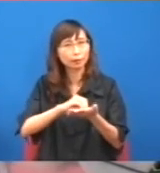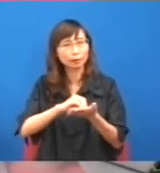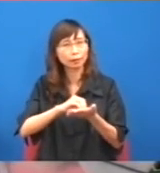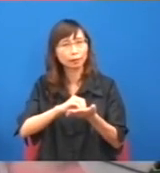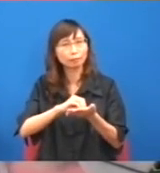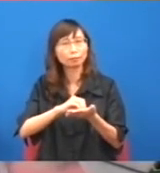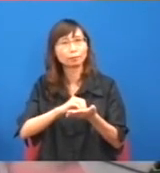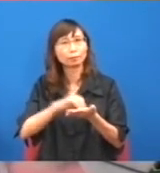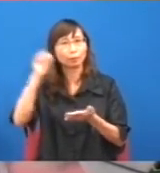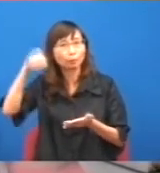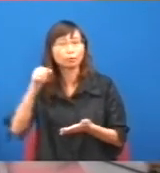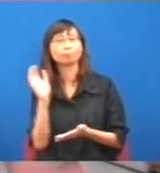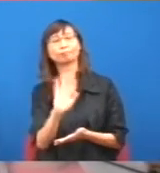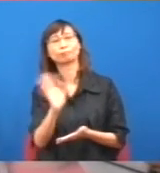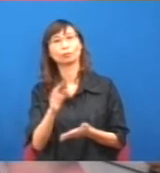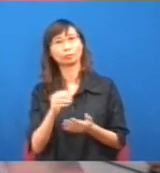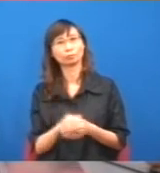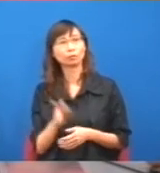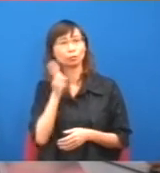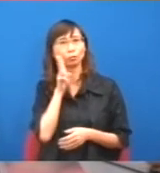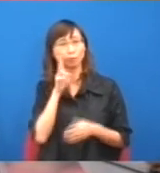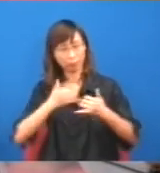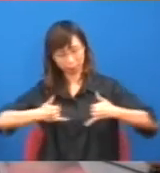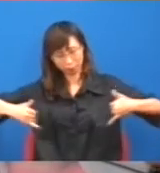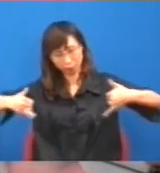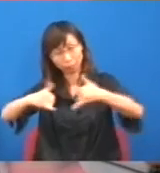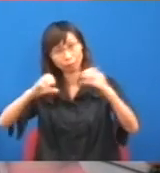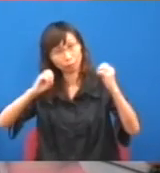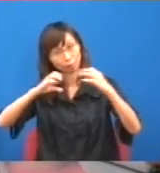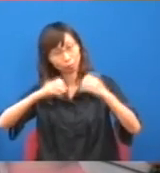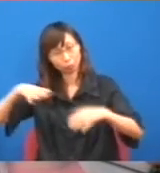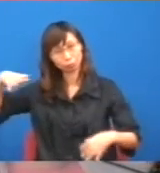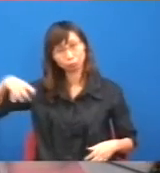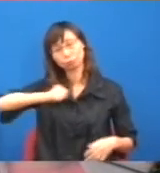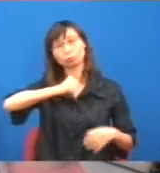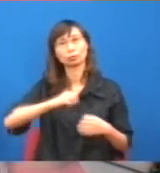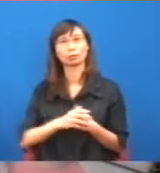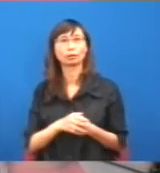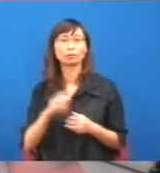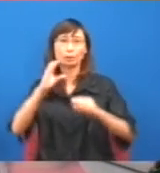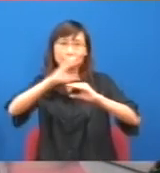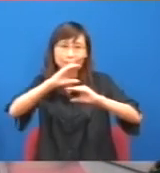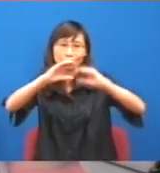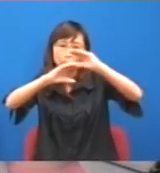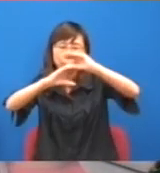很簡單,好像習慣談判員那樣的狗,即是講來講去就是,其實我不是不贊成,不過是三級制,